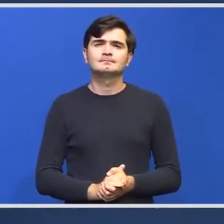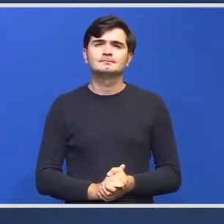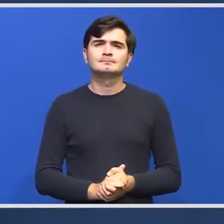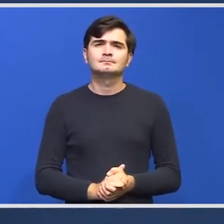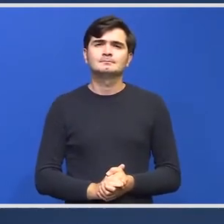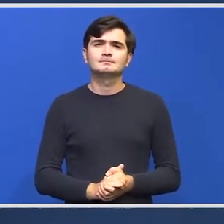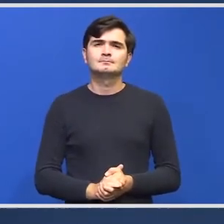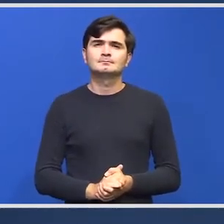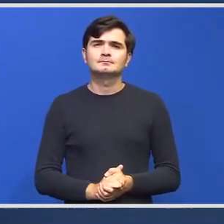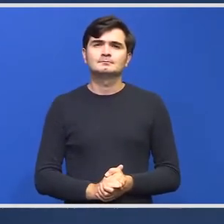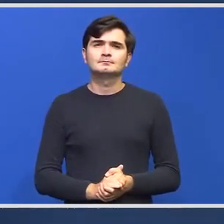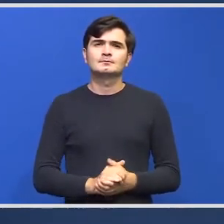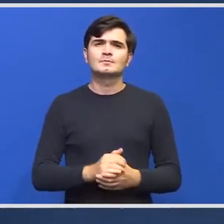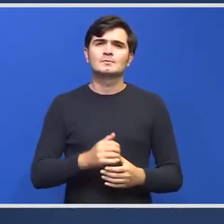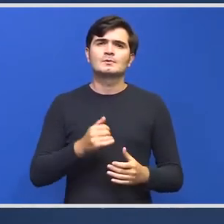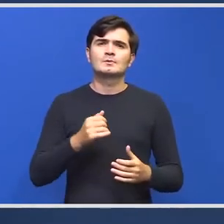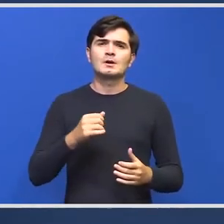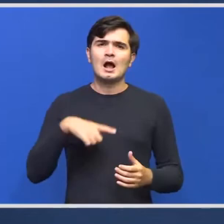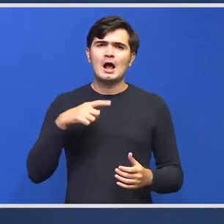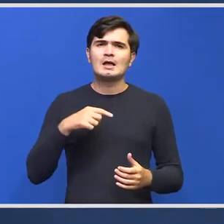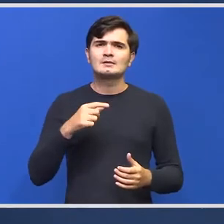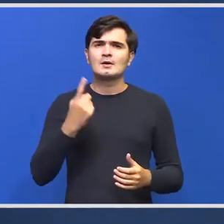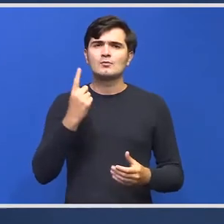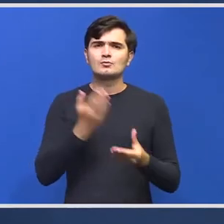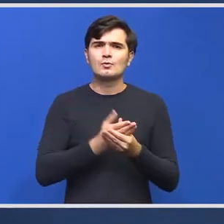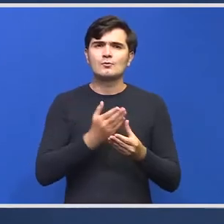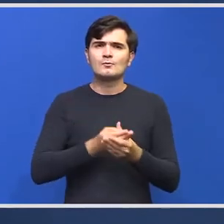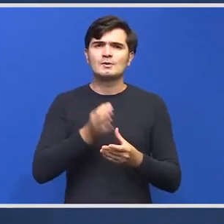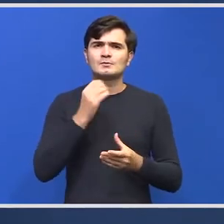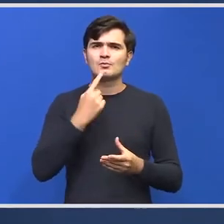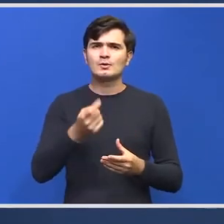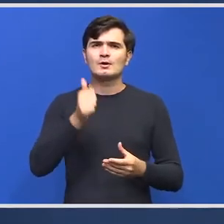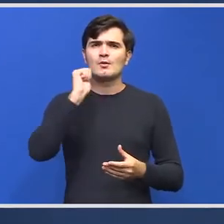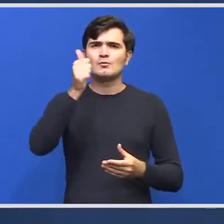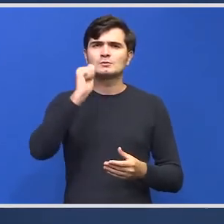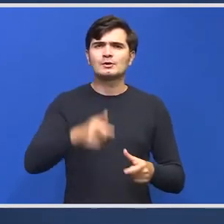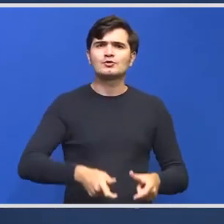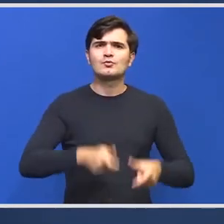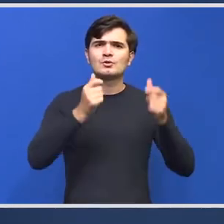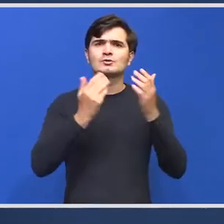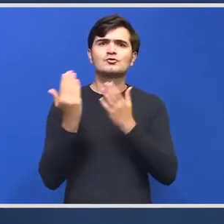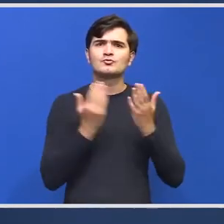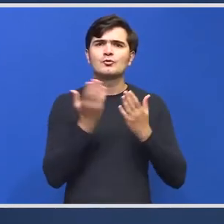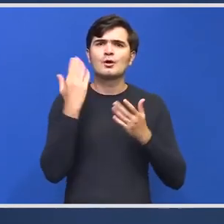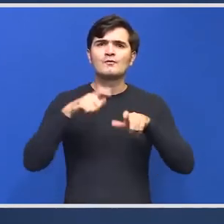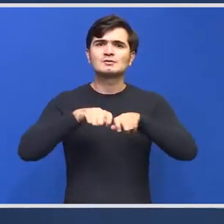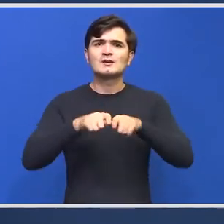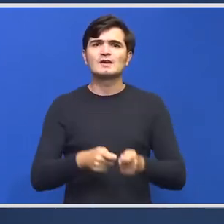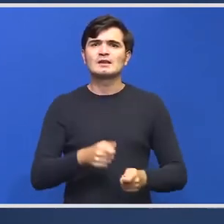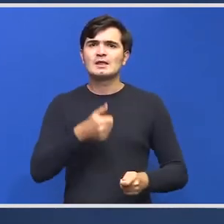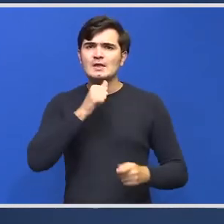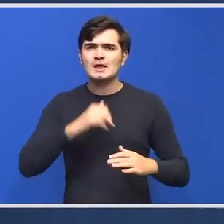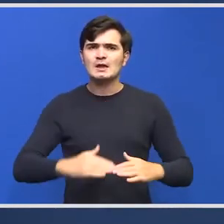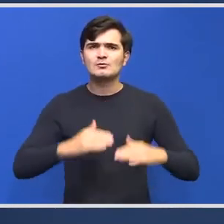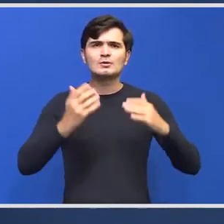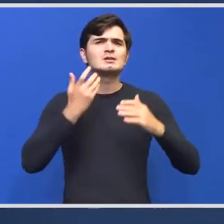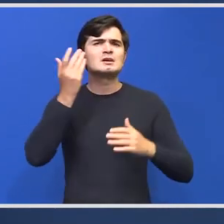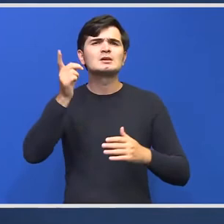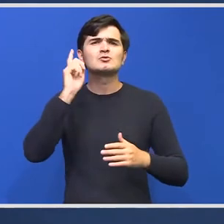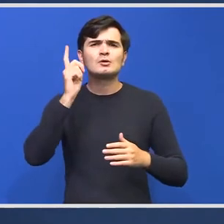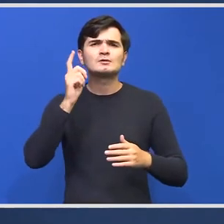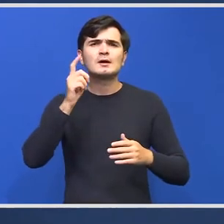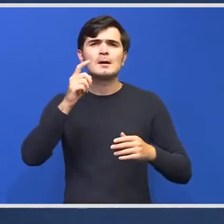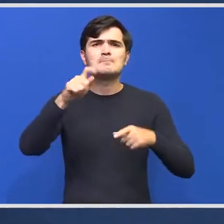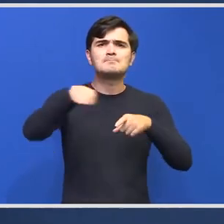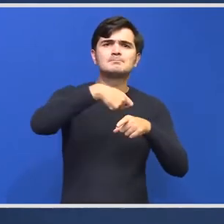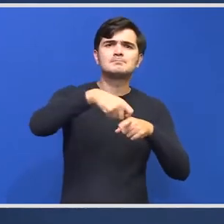fost astăzi rost de un document de exclusivitate, potrivit căruia 19 unități scolare au fost afectate de inundații din ultima perioadă. Când vor fi refăcute aceste